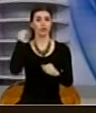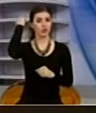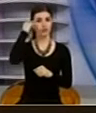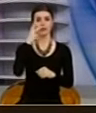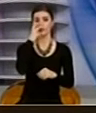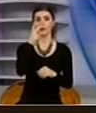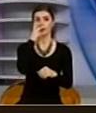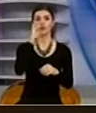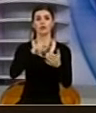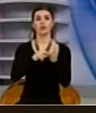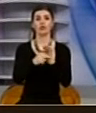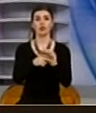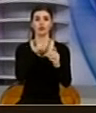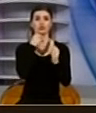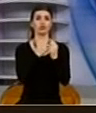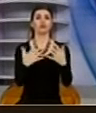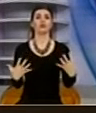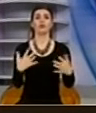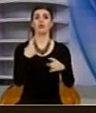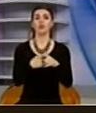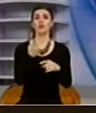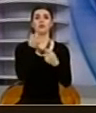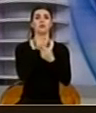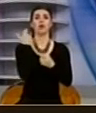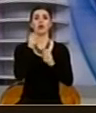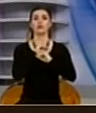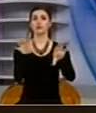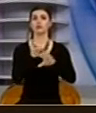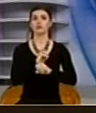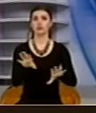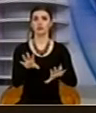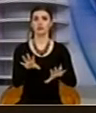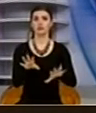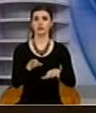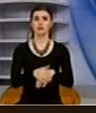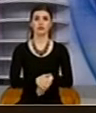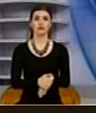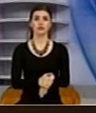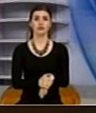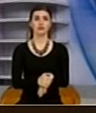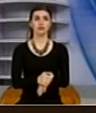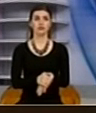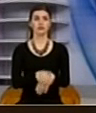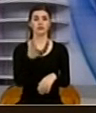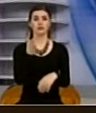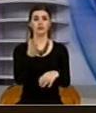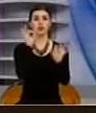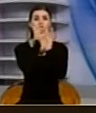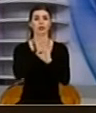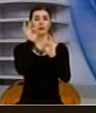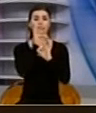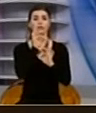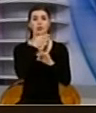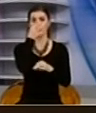probleme jash zakonishtë mëda e të cilat shumë pak transmitohen në televizionin publik. Kjo zbrasi, këj mos mbulim gjithë